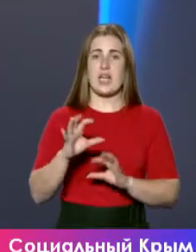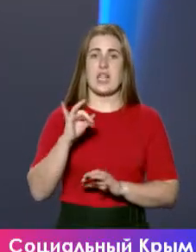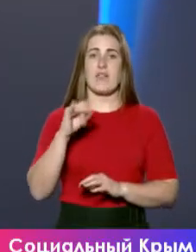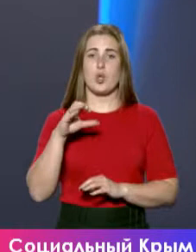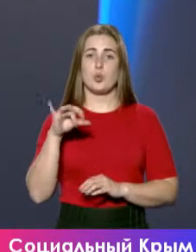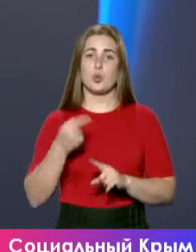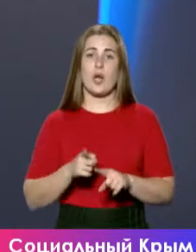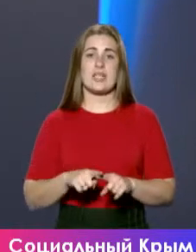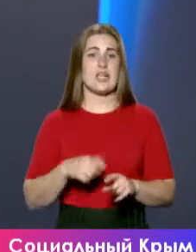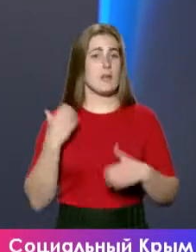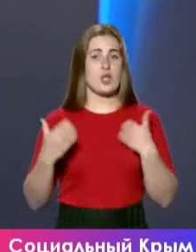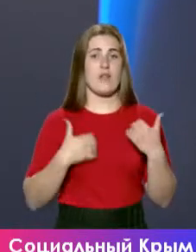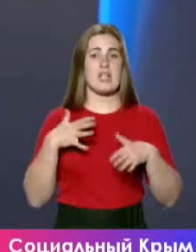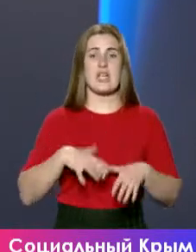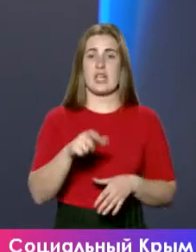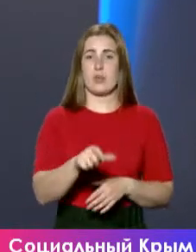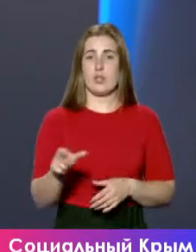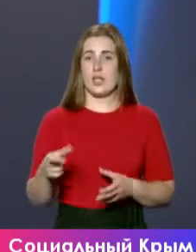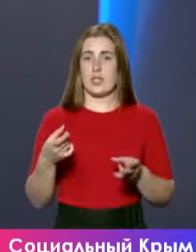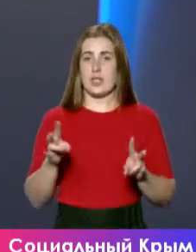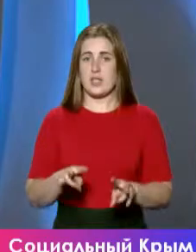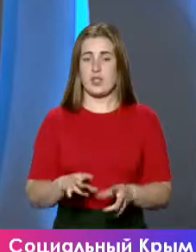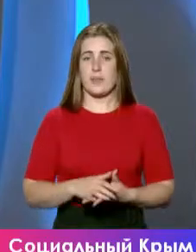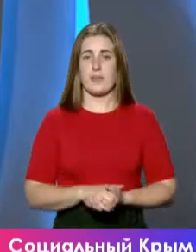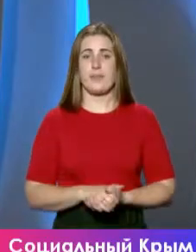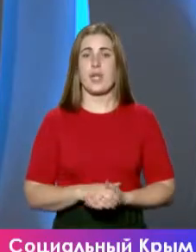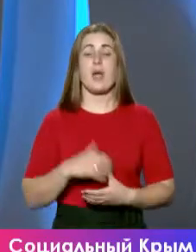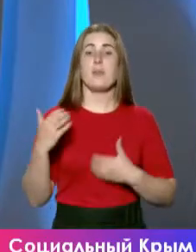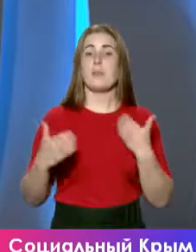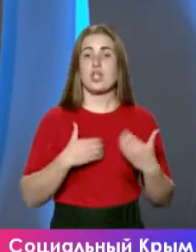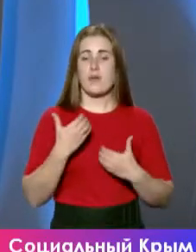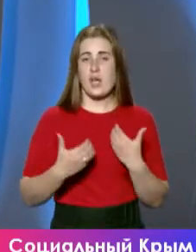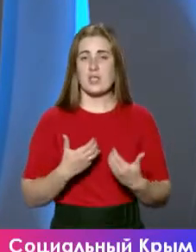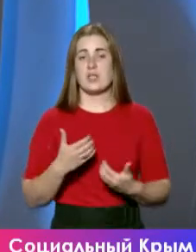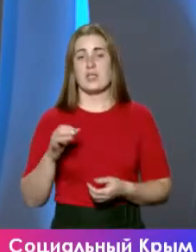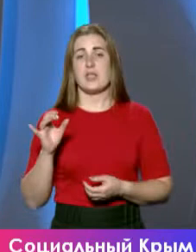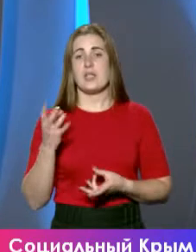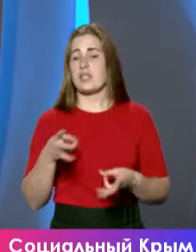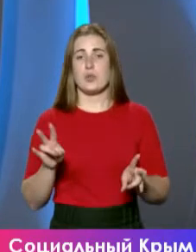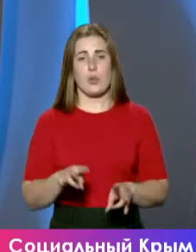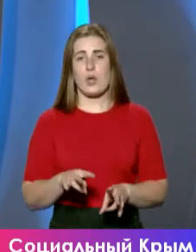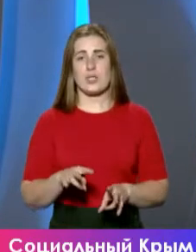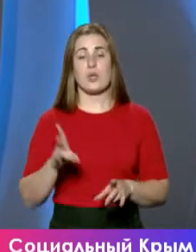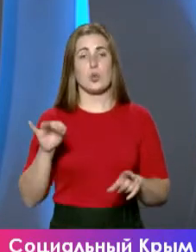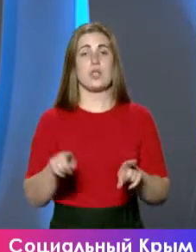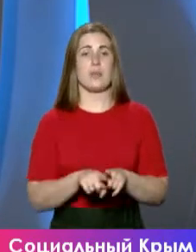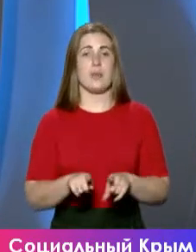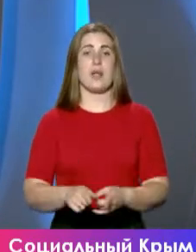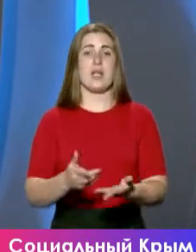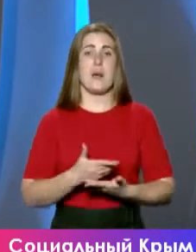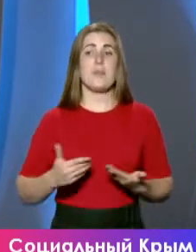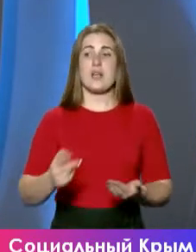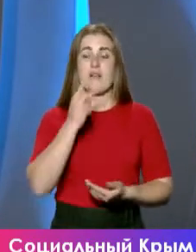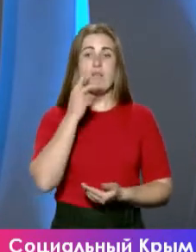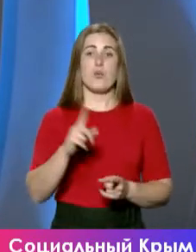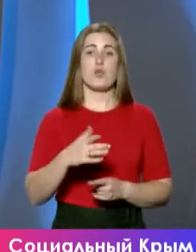Вот здесь переживать крымчанам незачем? — Переживать не стоит, но, тем не менее, мы видим,